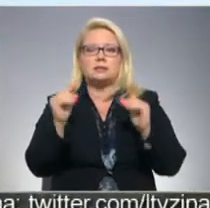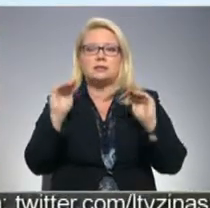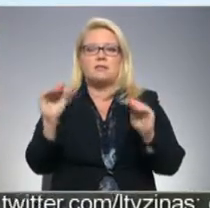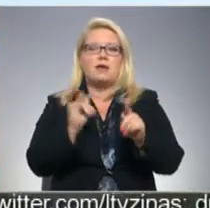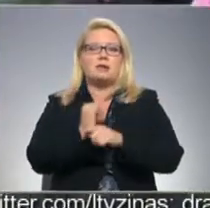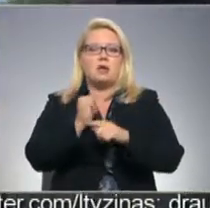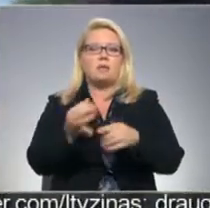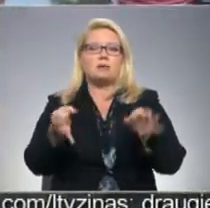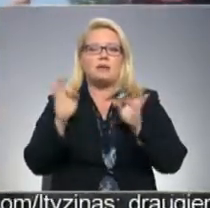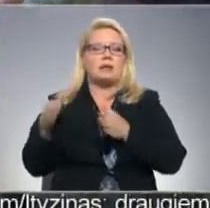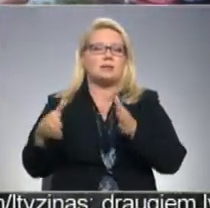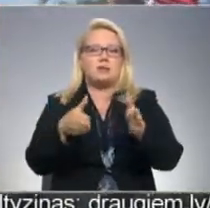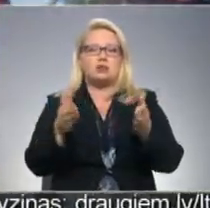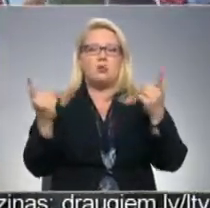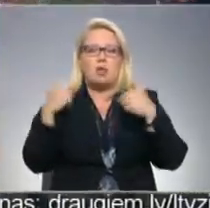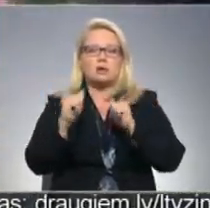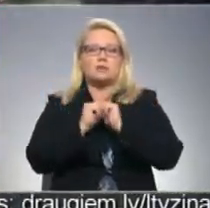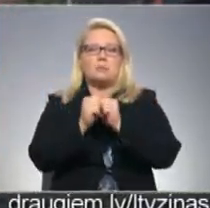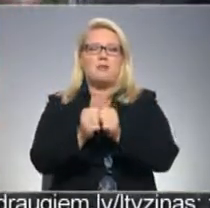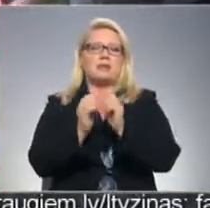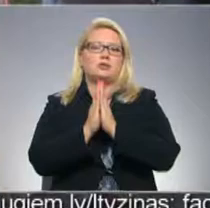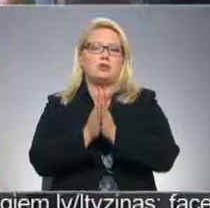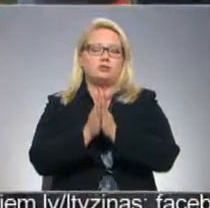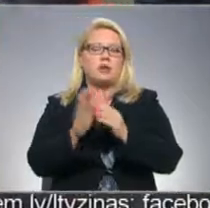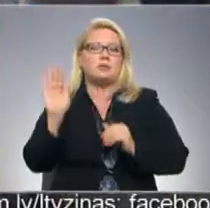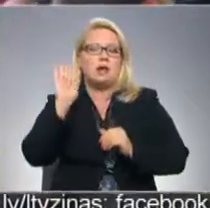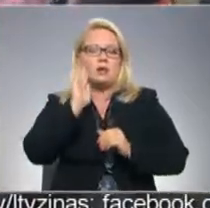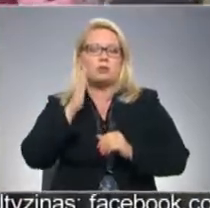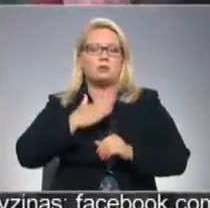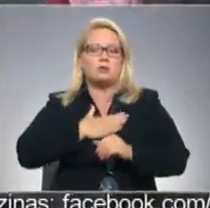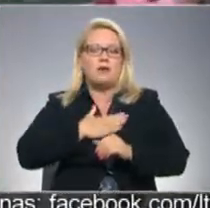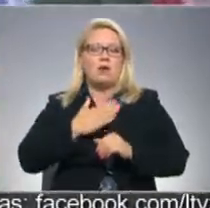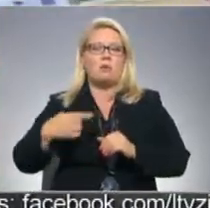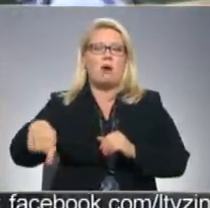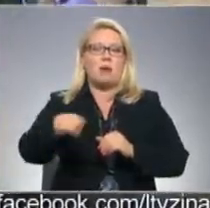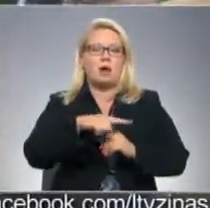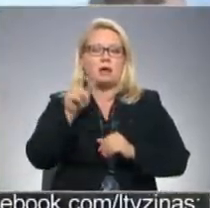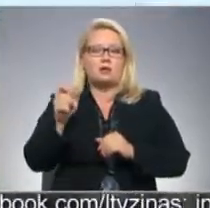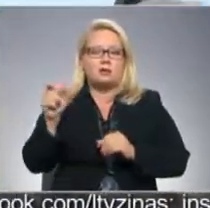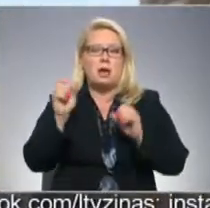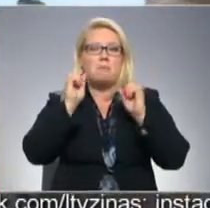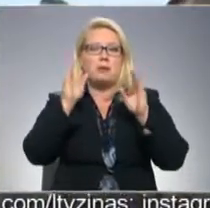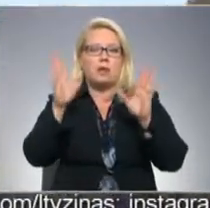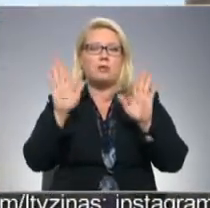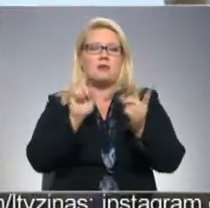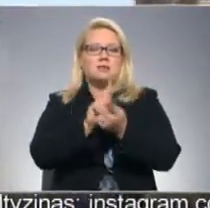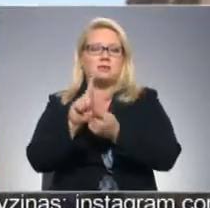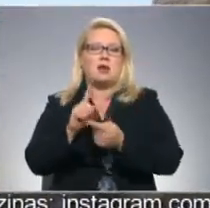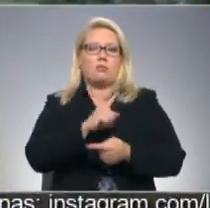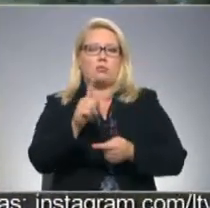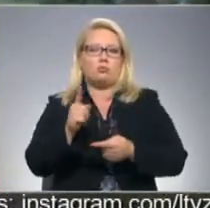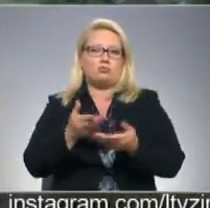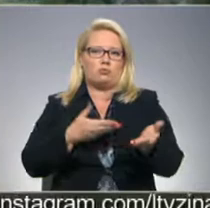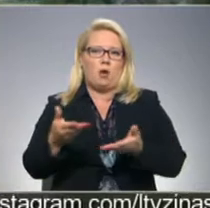svarīgs ir ceļš un laiks, kas pavadīts lūkšanās. Ieklausoties sevi un apkārtējos, brīnums var sastapt ik uz soļa.